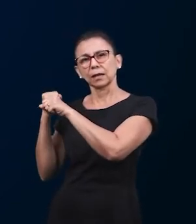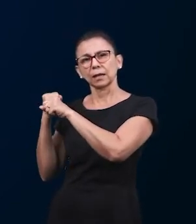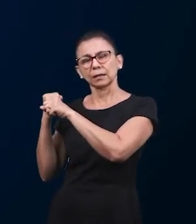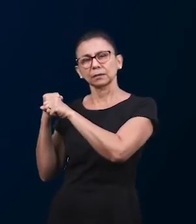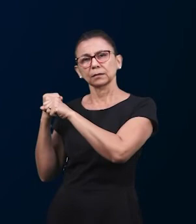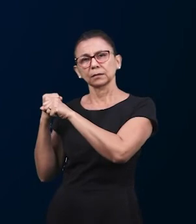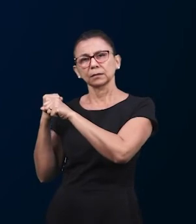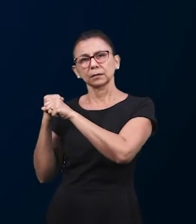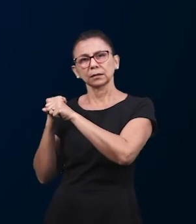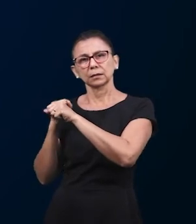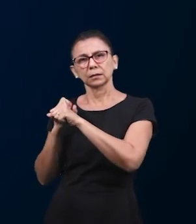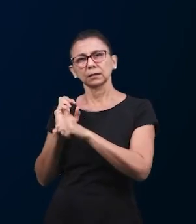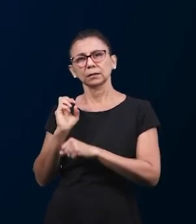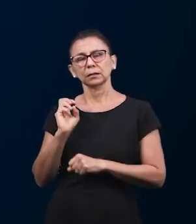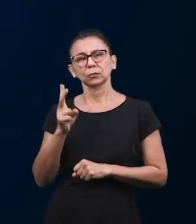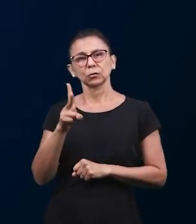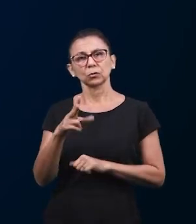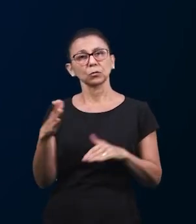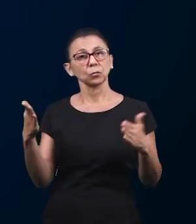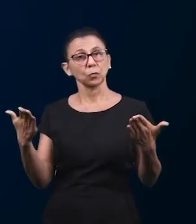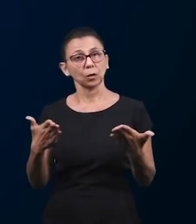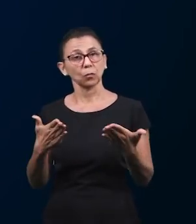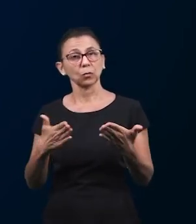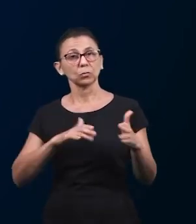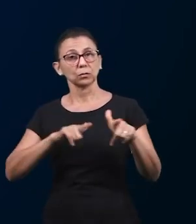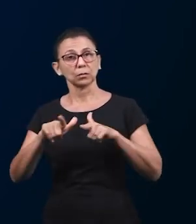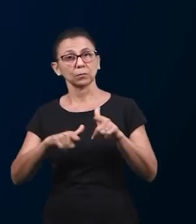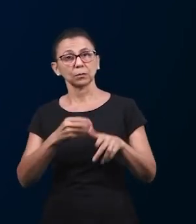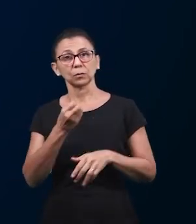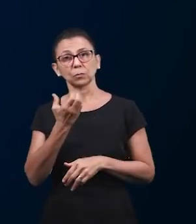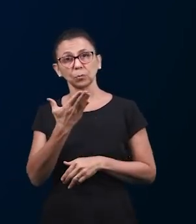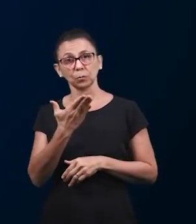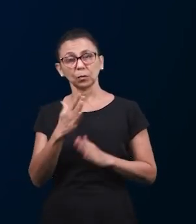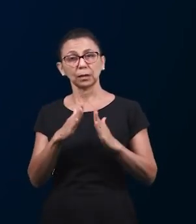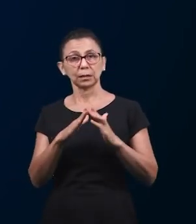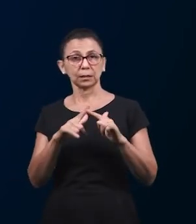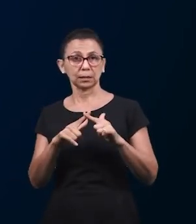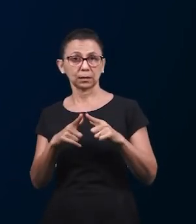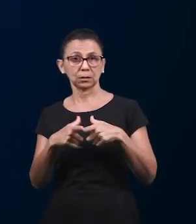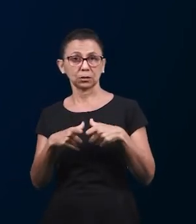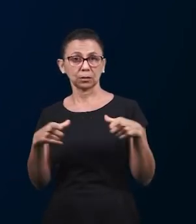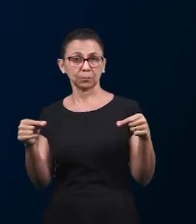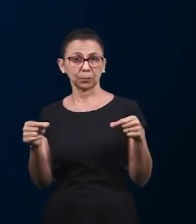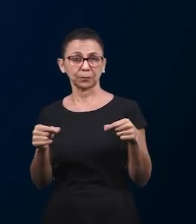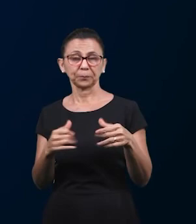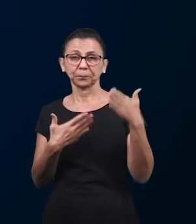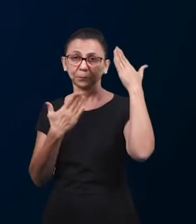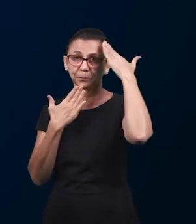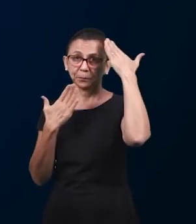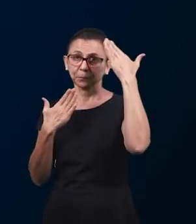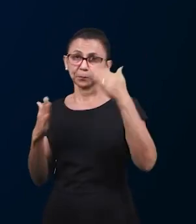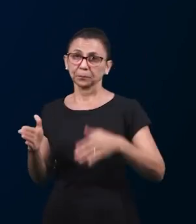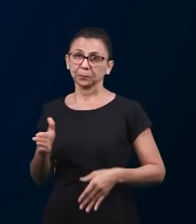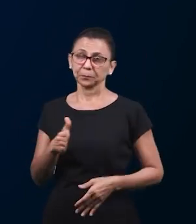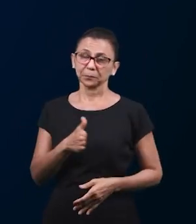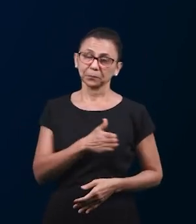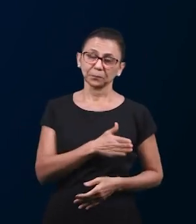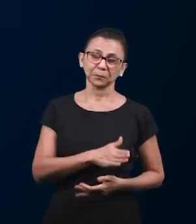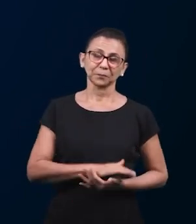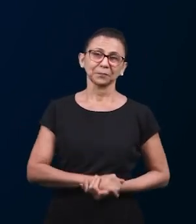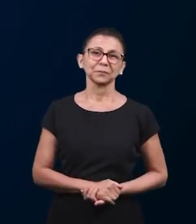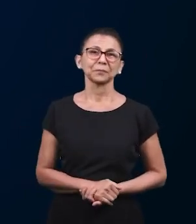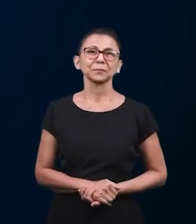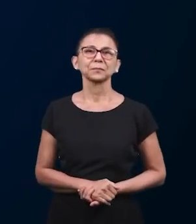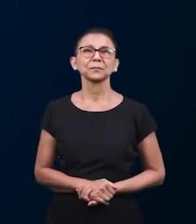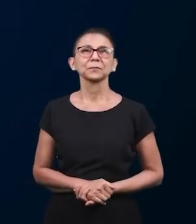этого народа около 20 лет уже и пастор Дэвид Виера теперь отвечает за этот регион а теперь